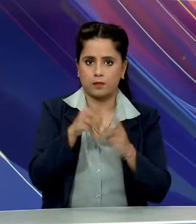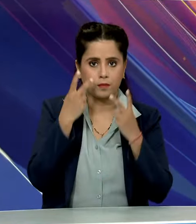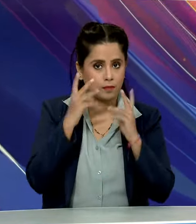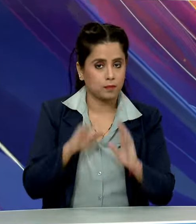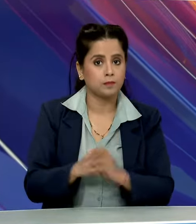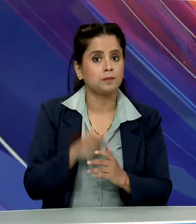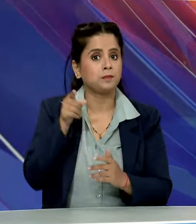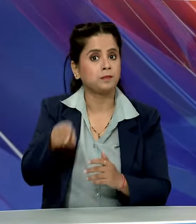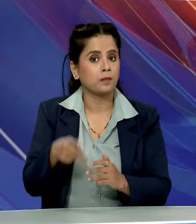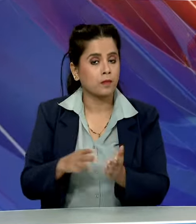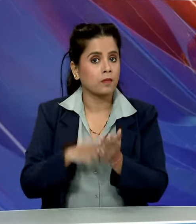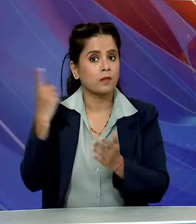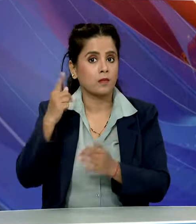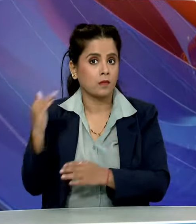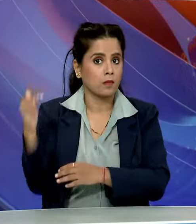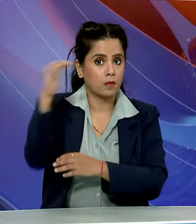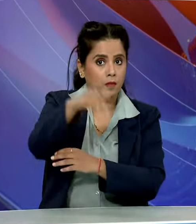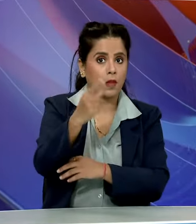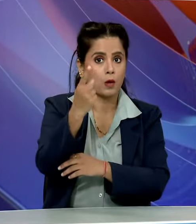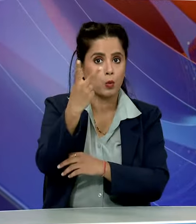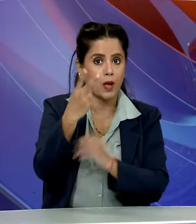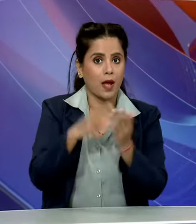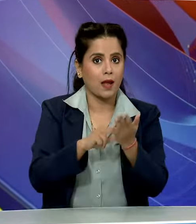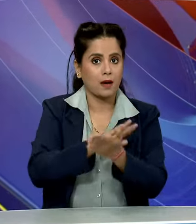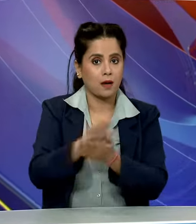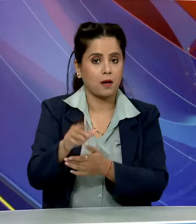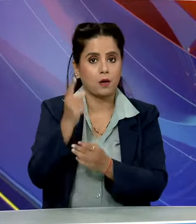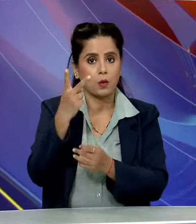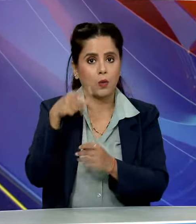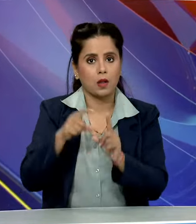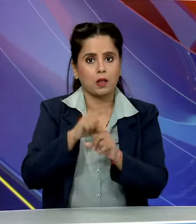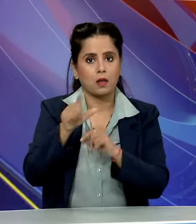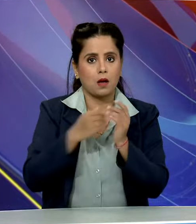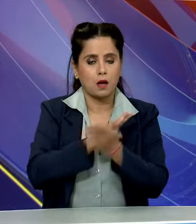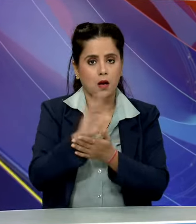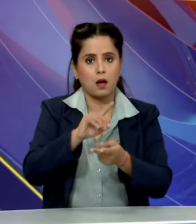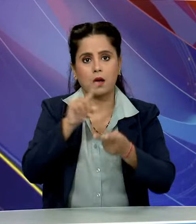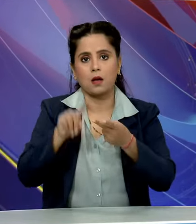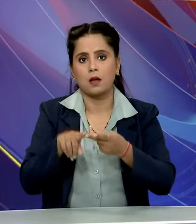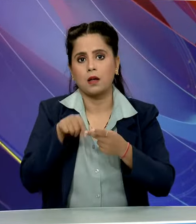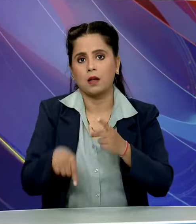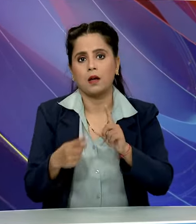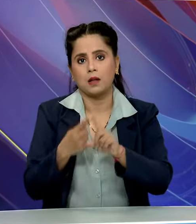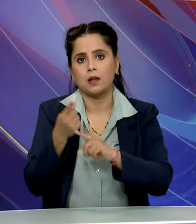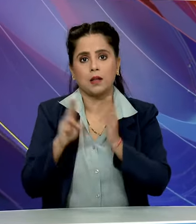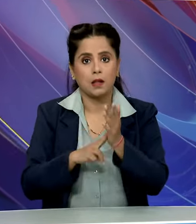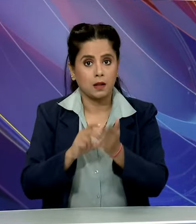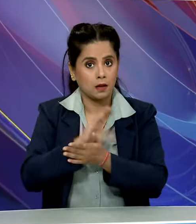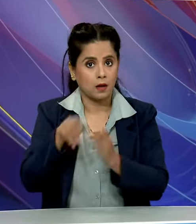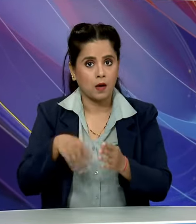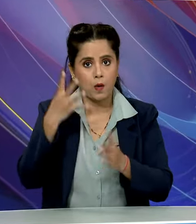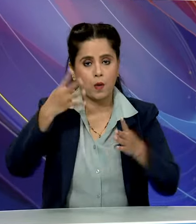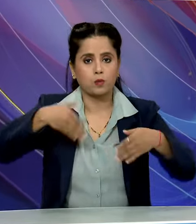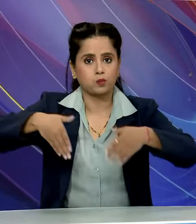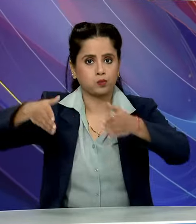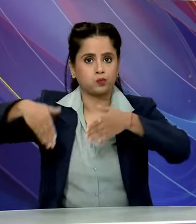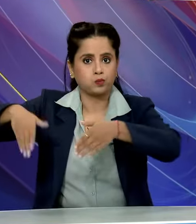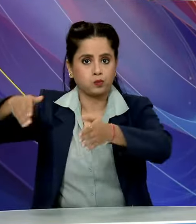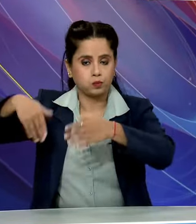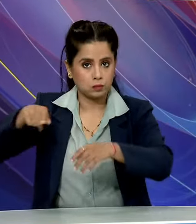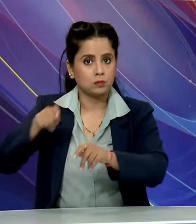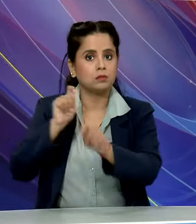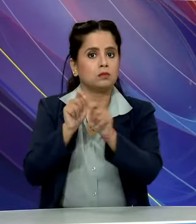उन्होंने राश्टरीय राजमार्ग बारा पर दरहाग जालावाड तीन धार खंड पर चार लेन सड़क का भी लोकार पड़ किया